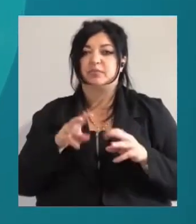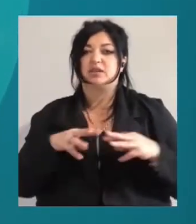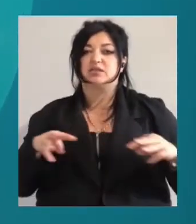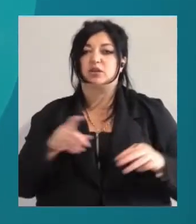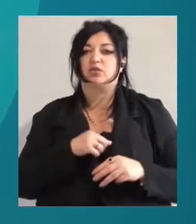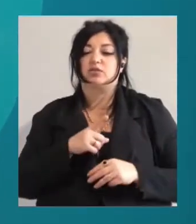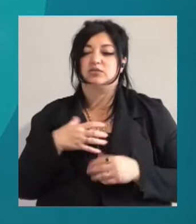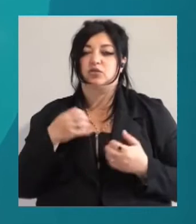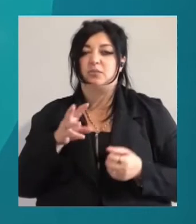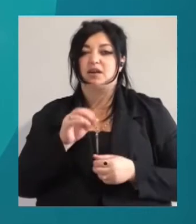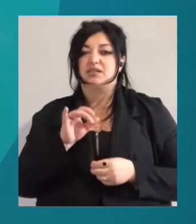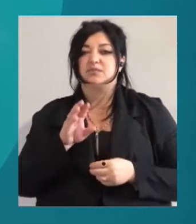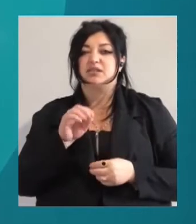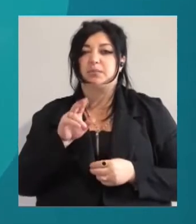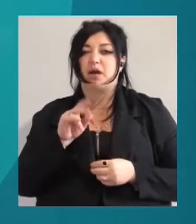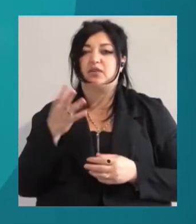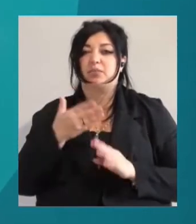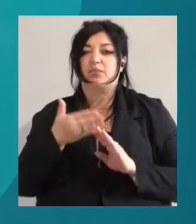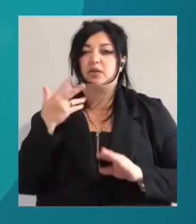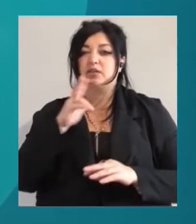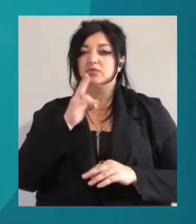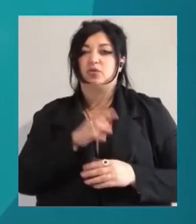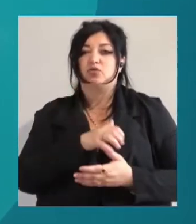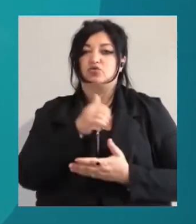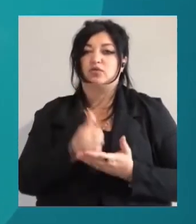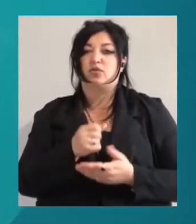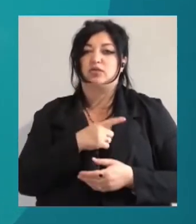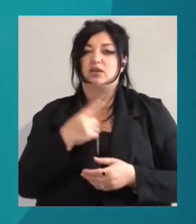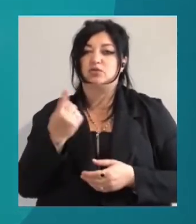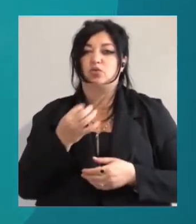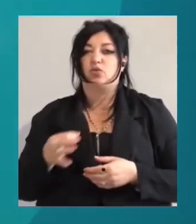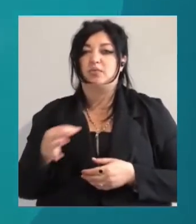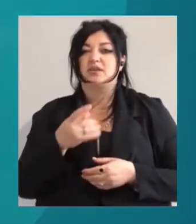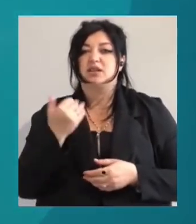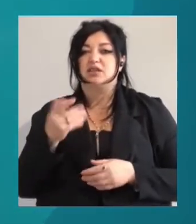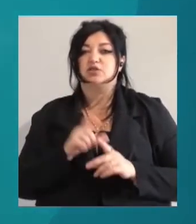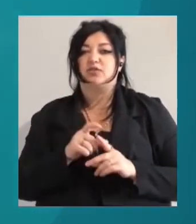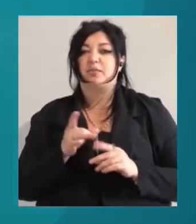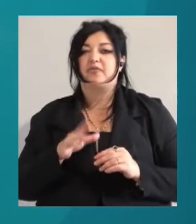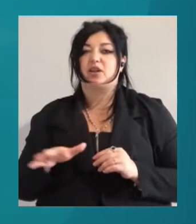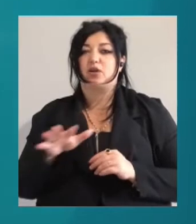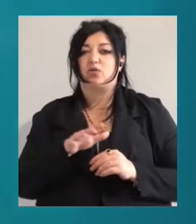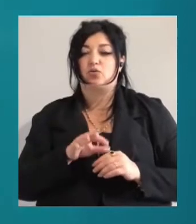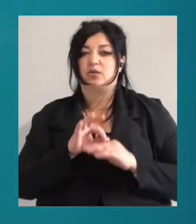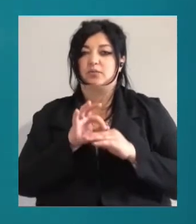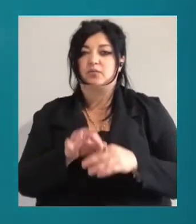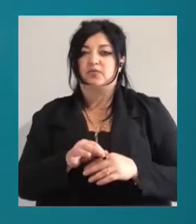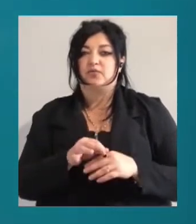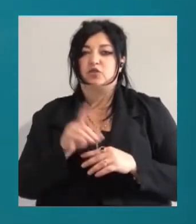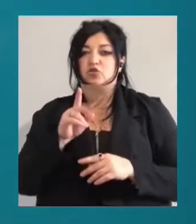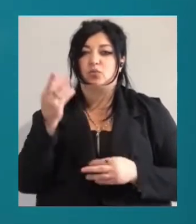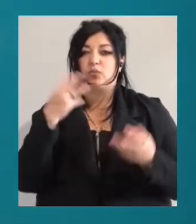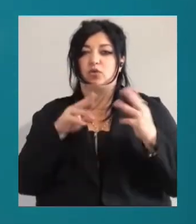Степанов, який попередні три роки очолював Одеську область. За його словами, у регіоні провели дослідження щодо моделі лікування туберкульозу,